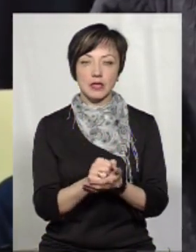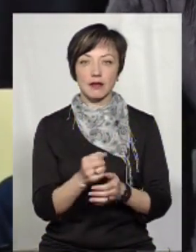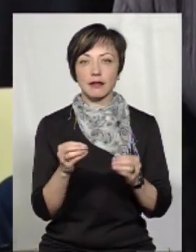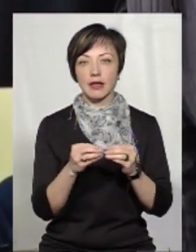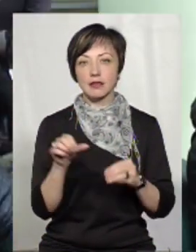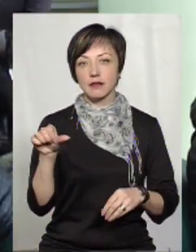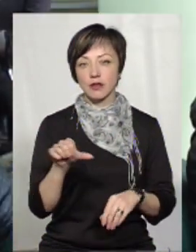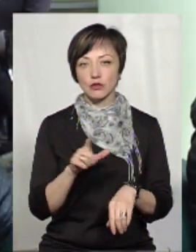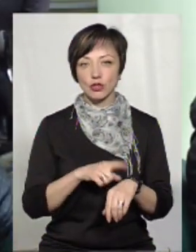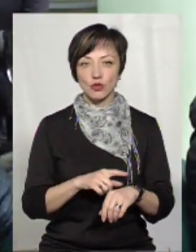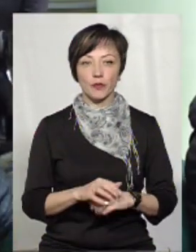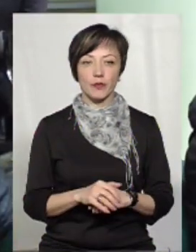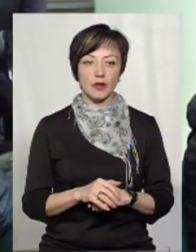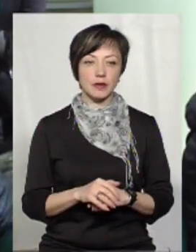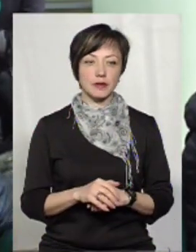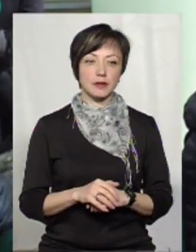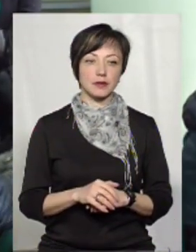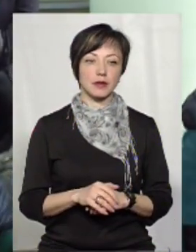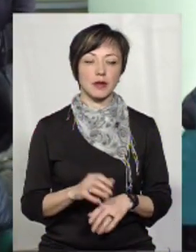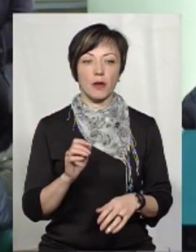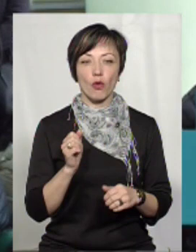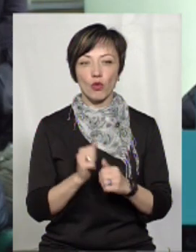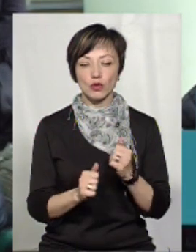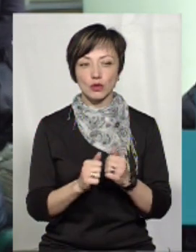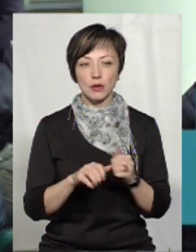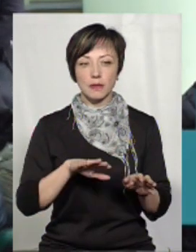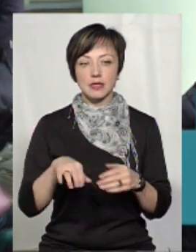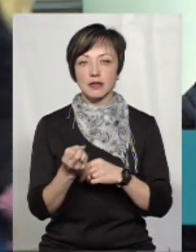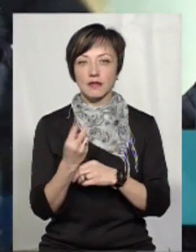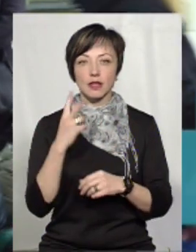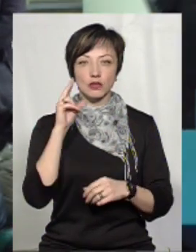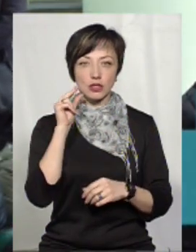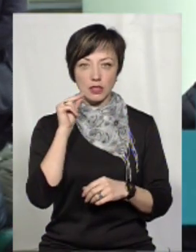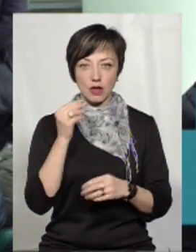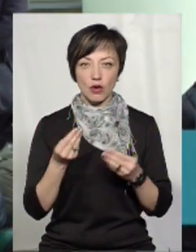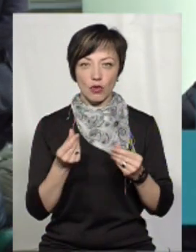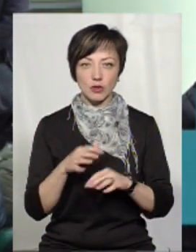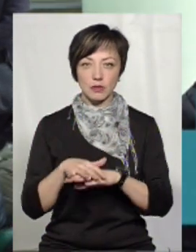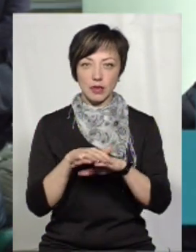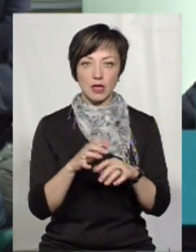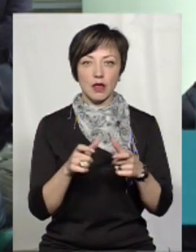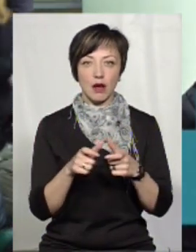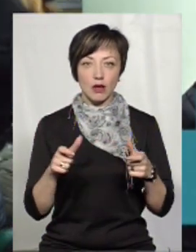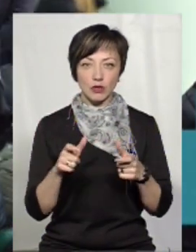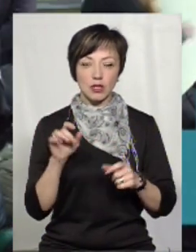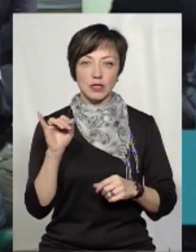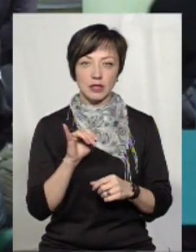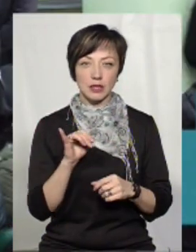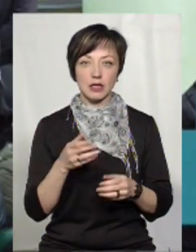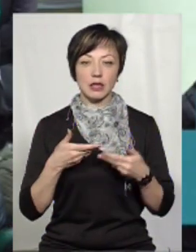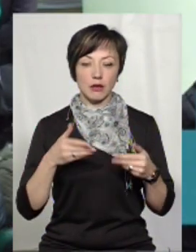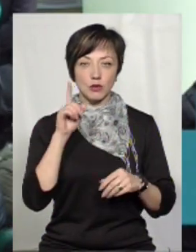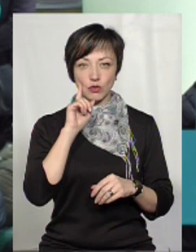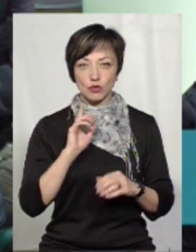10 хвилин часу. Кожного після 12 числа буде гроші кидатися на цю карточку, і нам буде